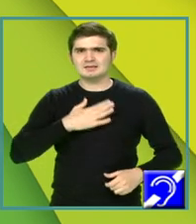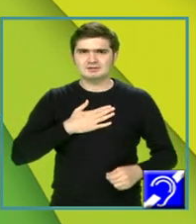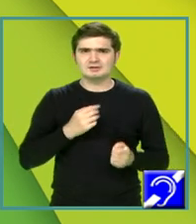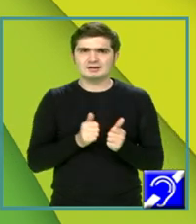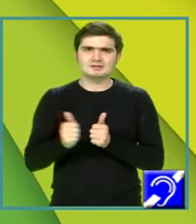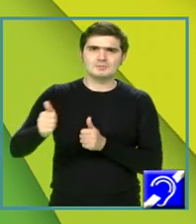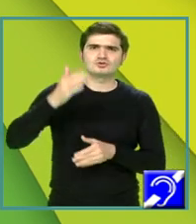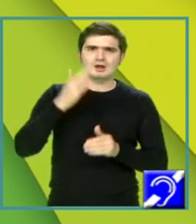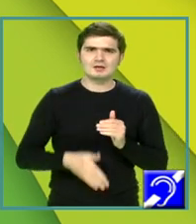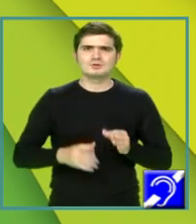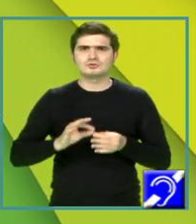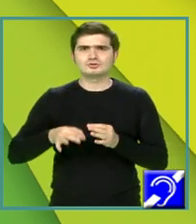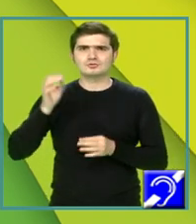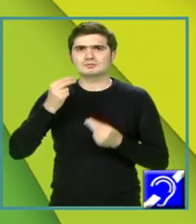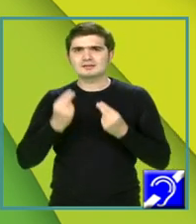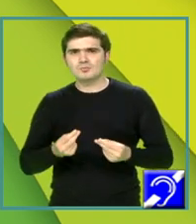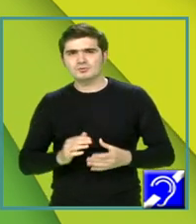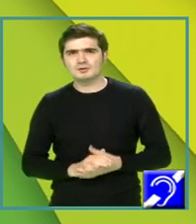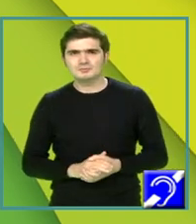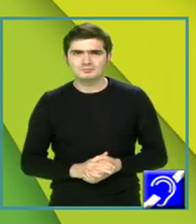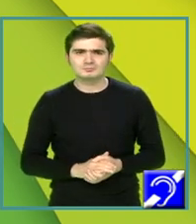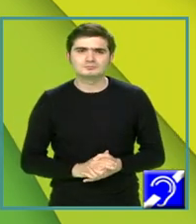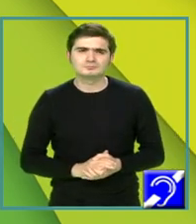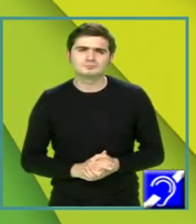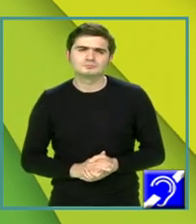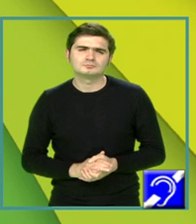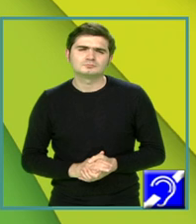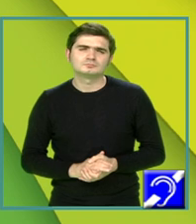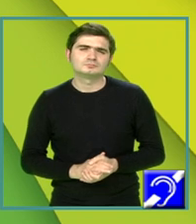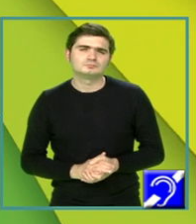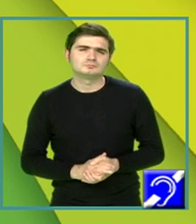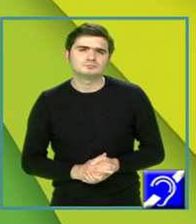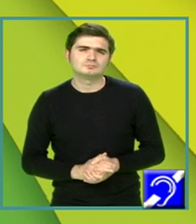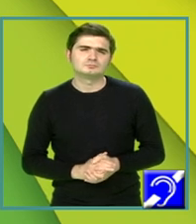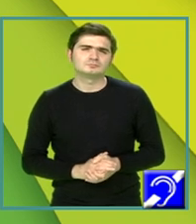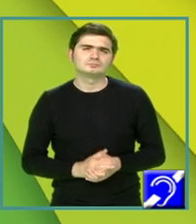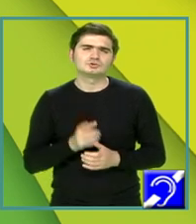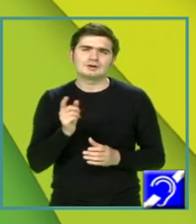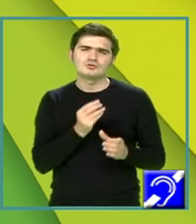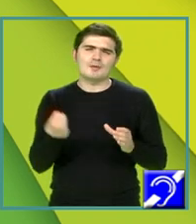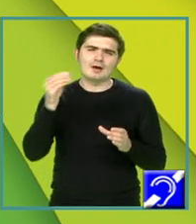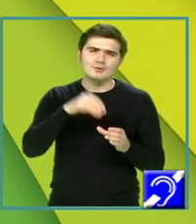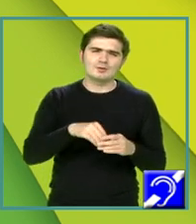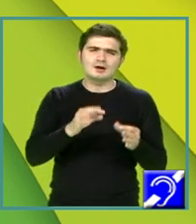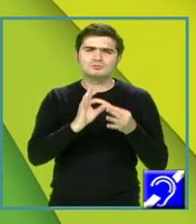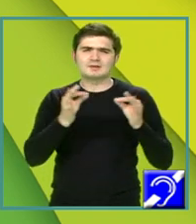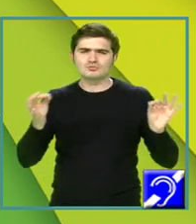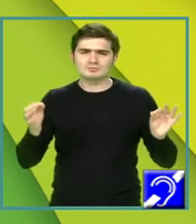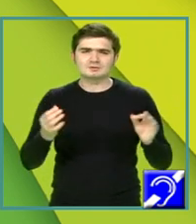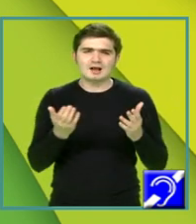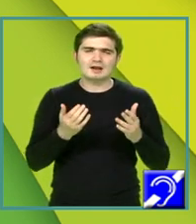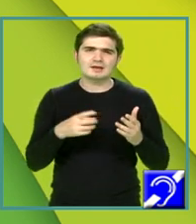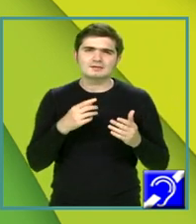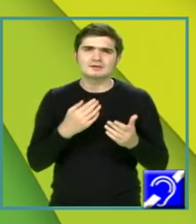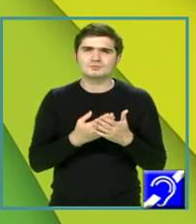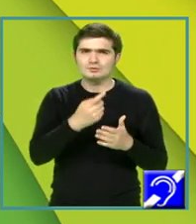implicit, rezultate bune. Mi-am permis să adaug aici un enunț care, într-un mod subtil, vă